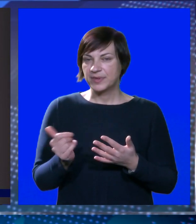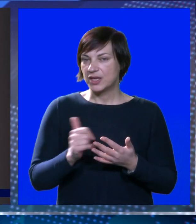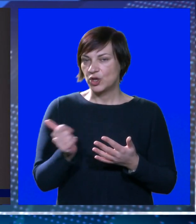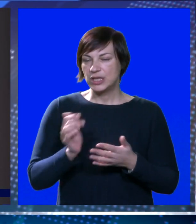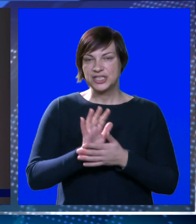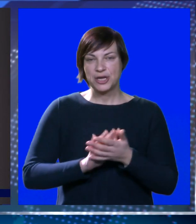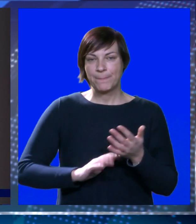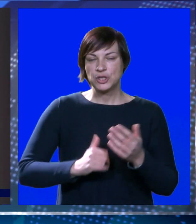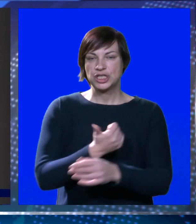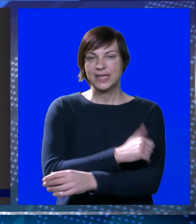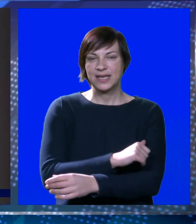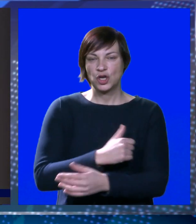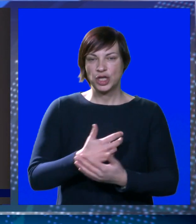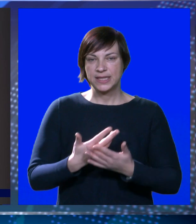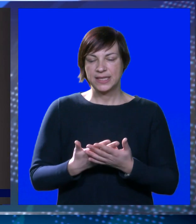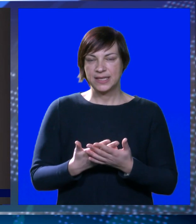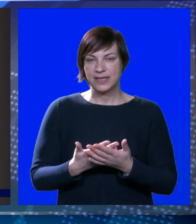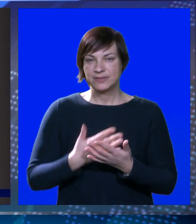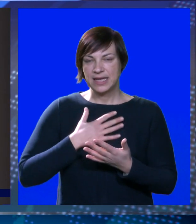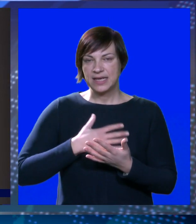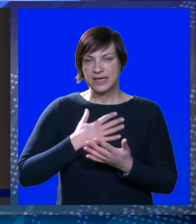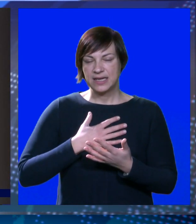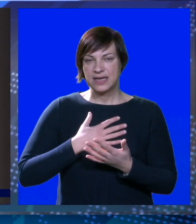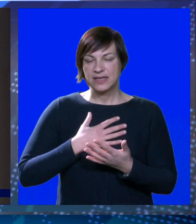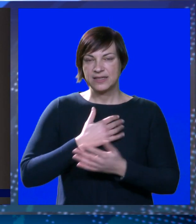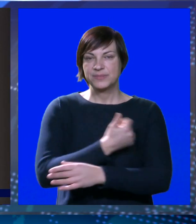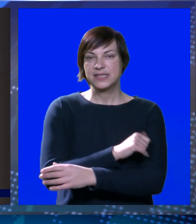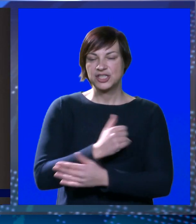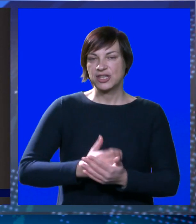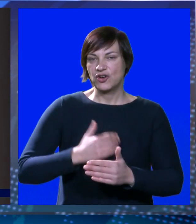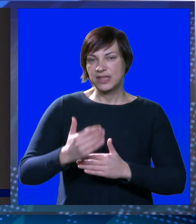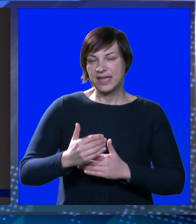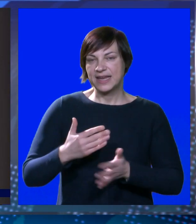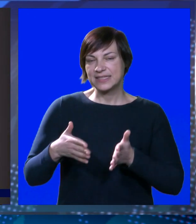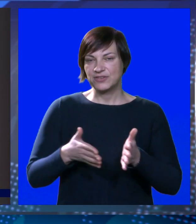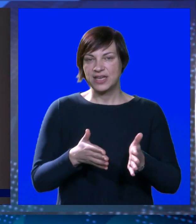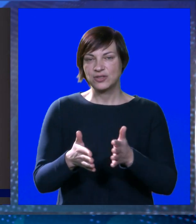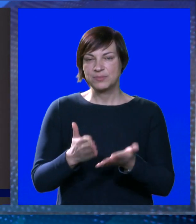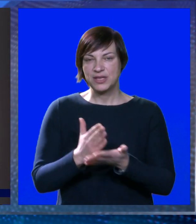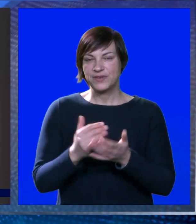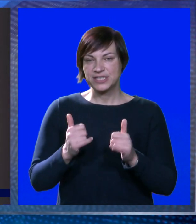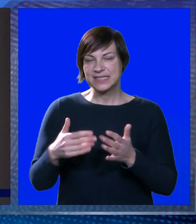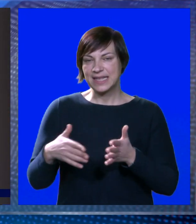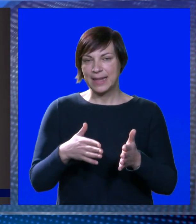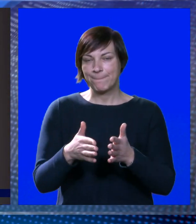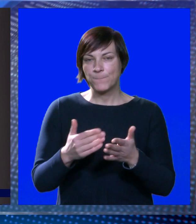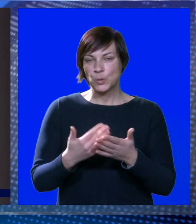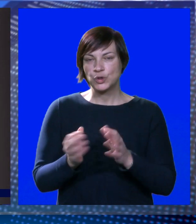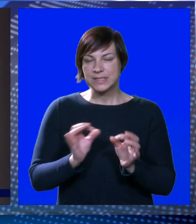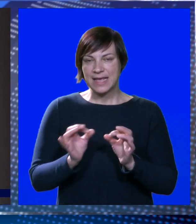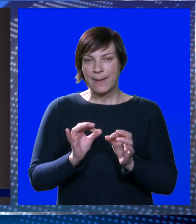Odličan početak godine, evo, nadam se da će se godina nastaviti u takvom smjeru. Već sam sad na putu za